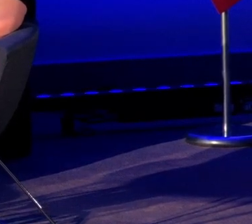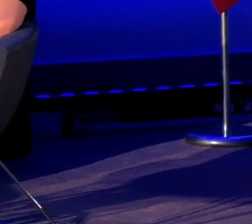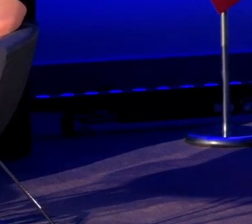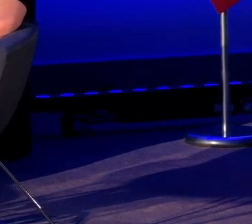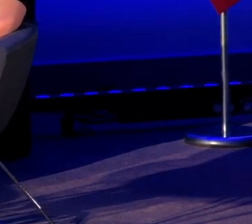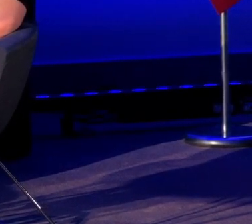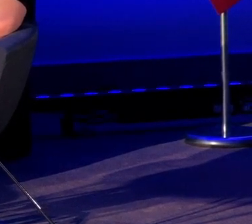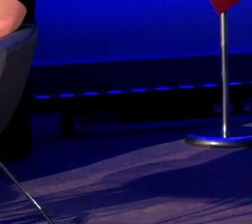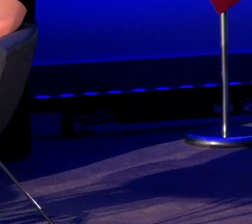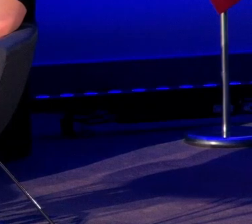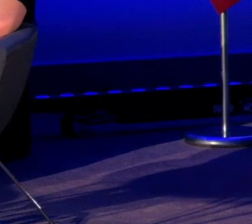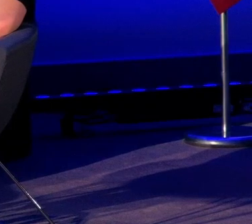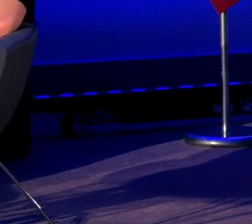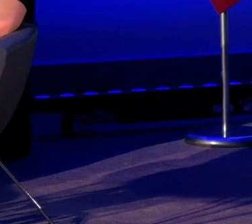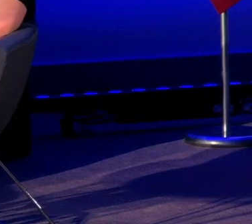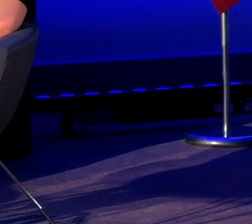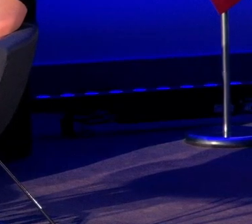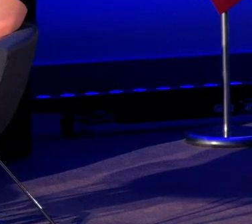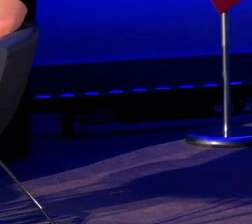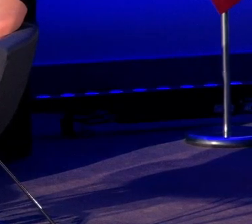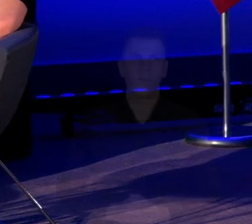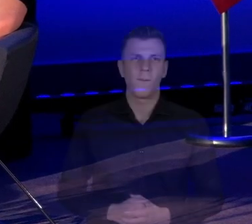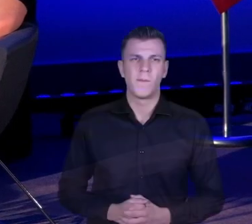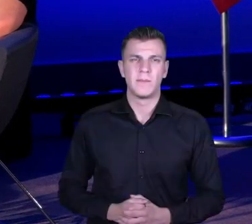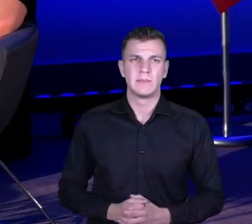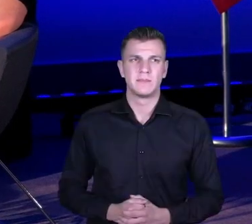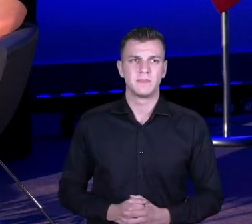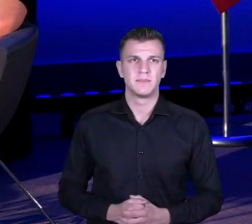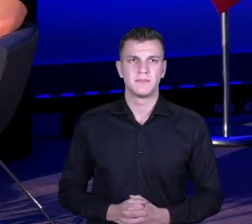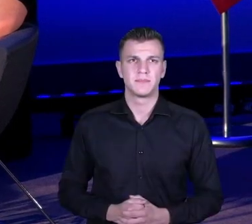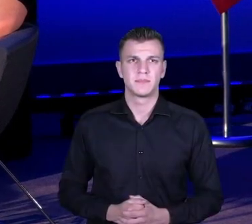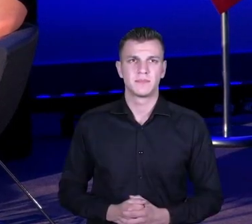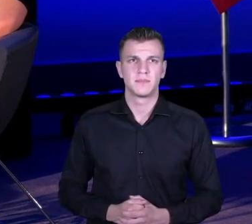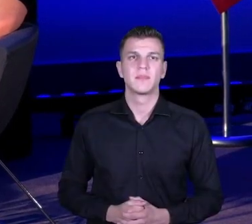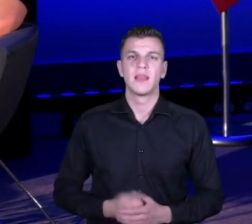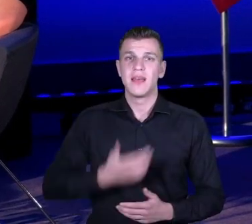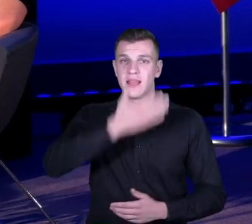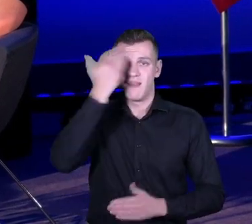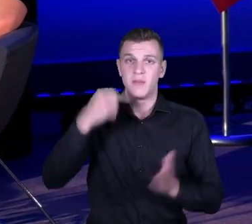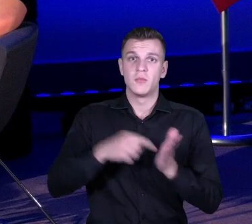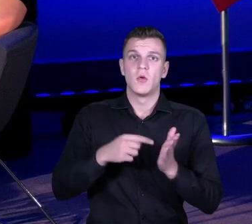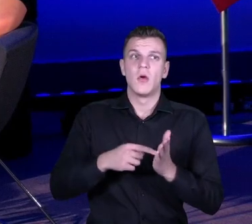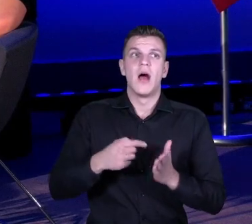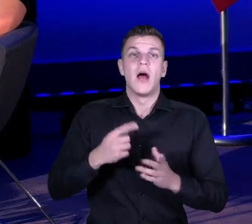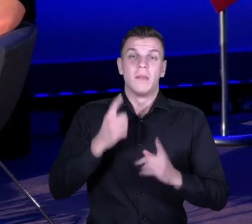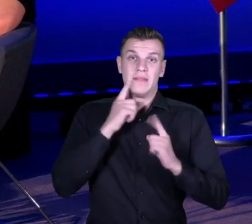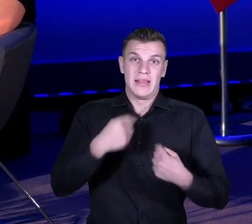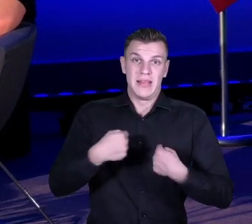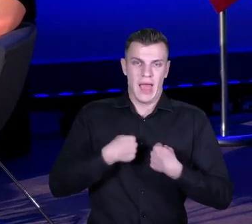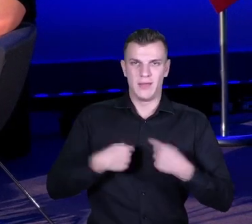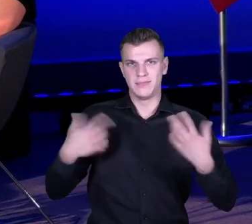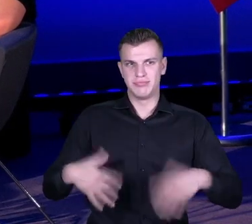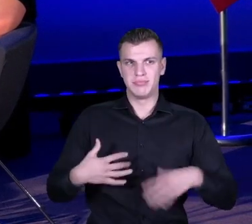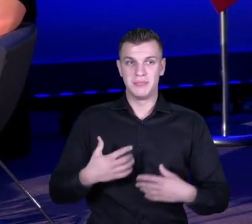wyrazicielem tu nas, dyrektorów szkół innowatorów, ale czuję się strasznie ważny, wyróżniony i wyjątkowy, bo ja